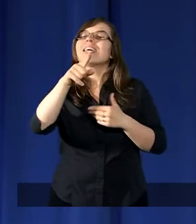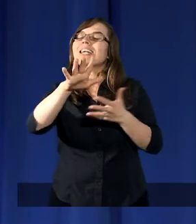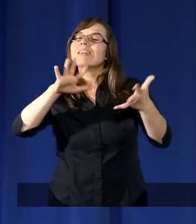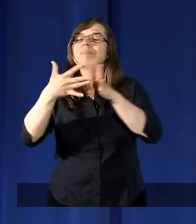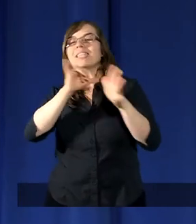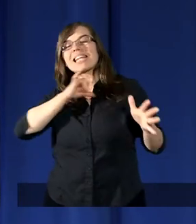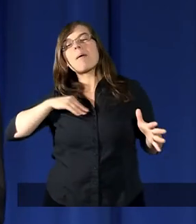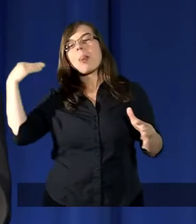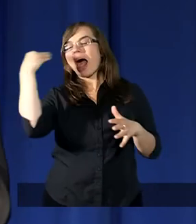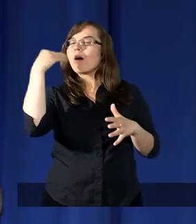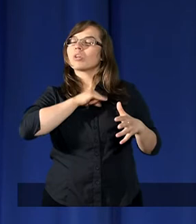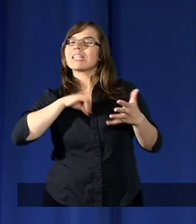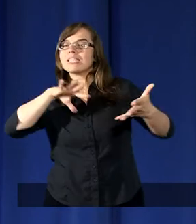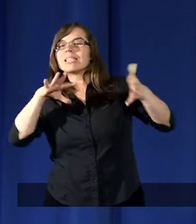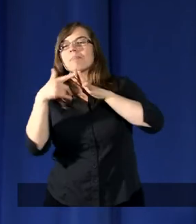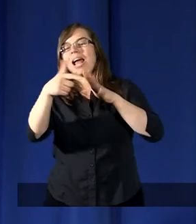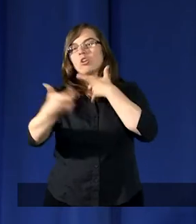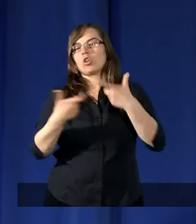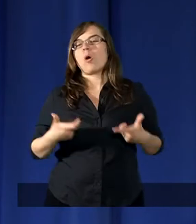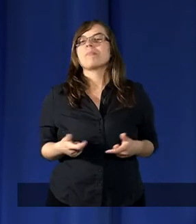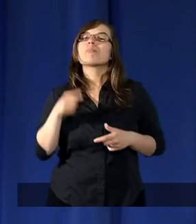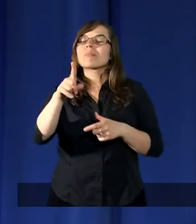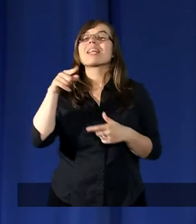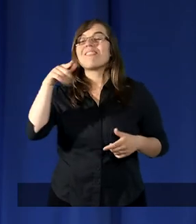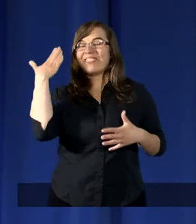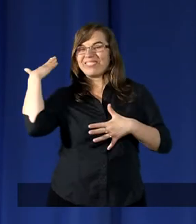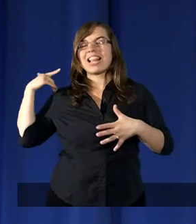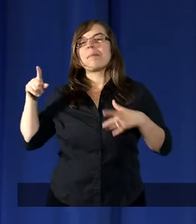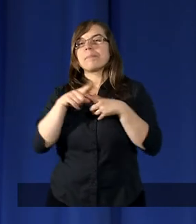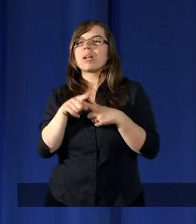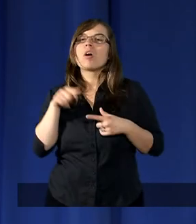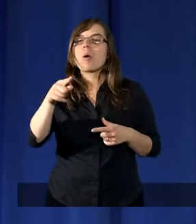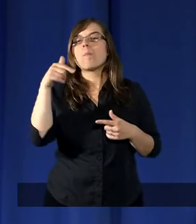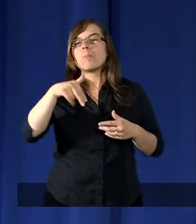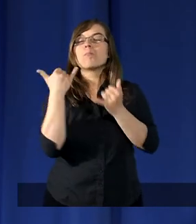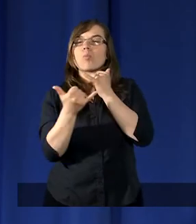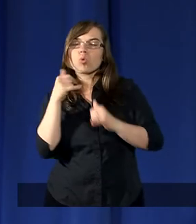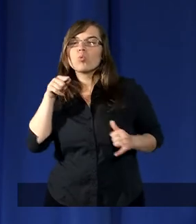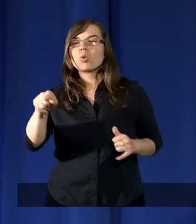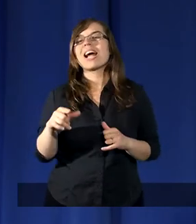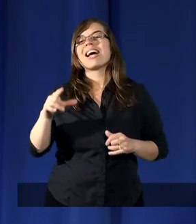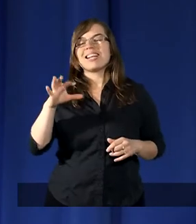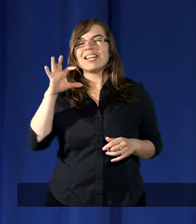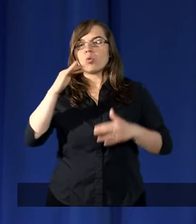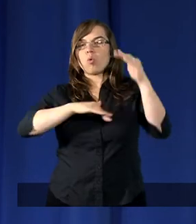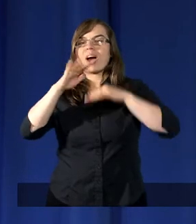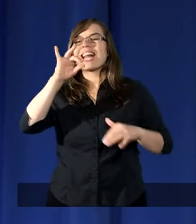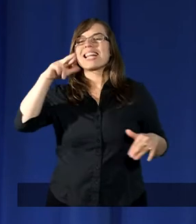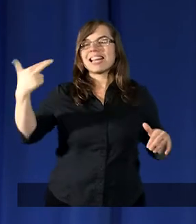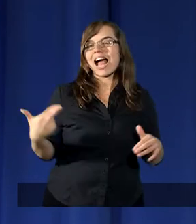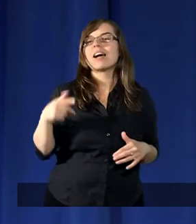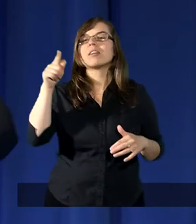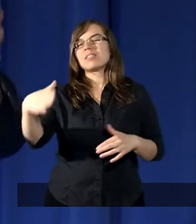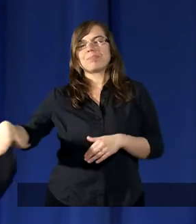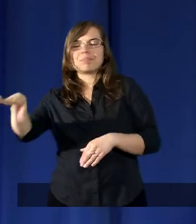cierpliwy Mojżesz czytamy, że wtedy tam u podnóża góry Senaj zginęło